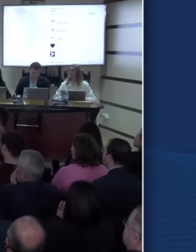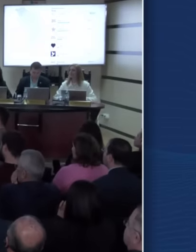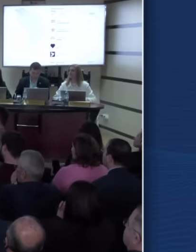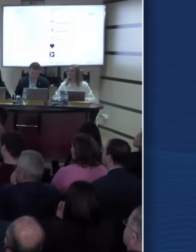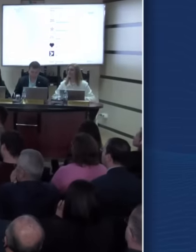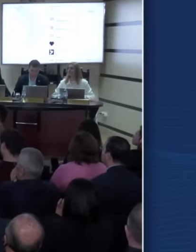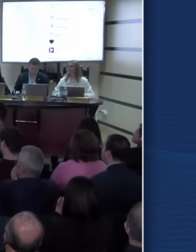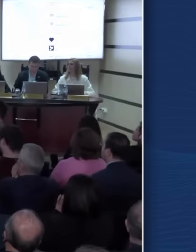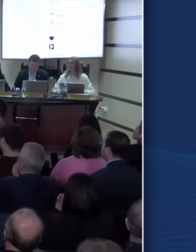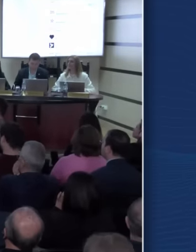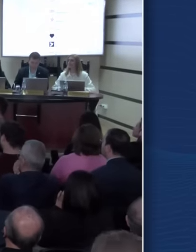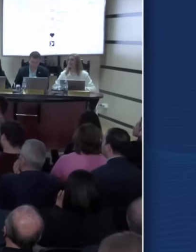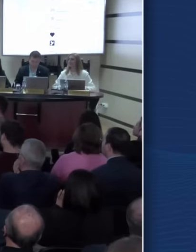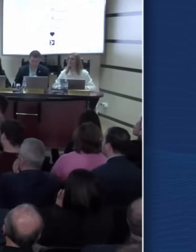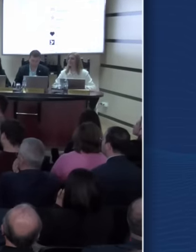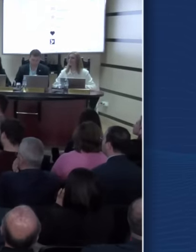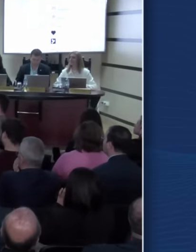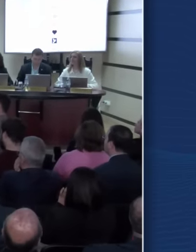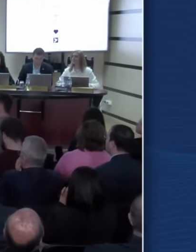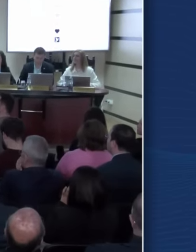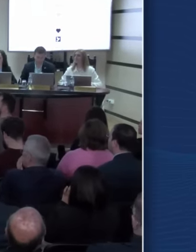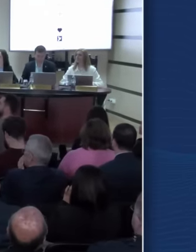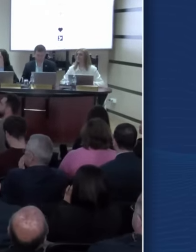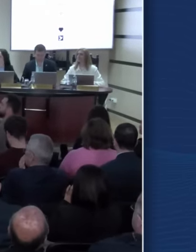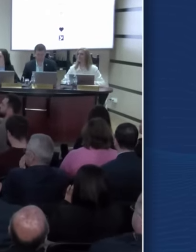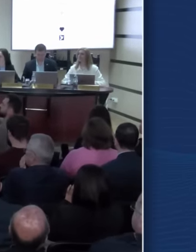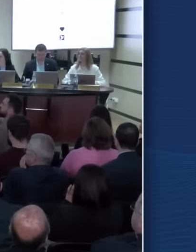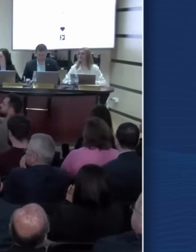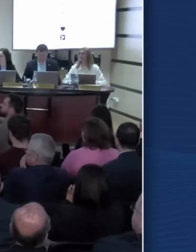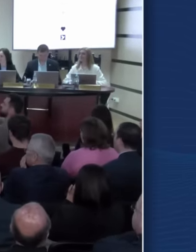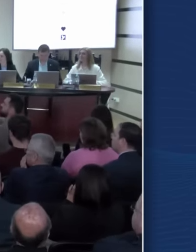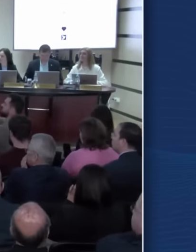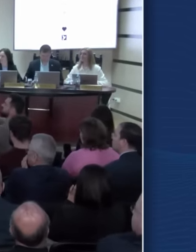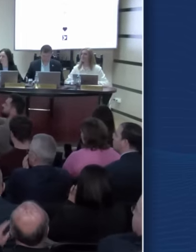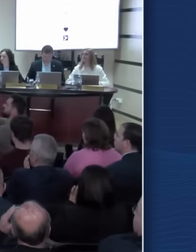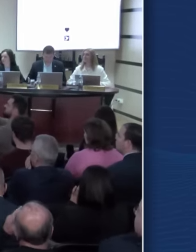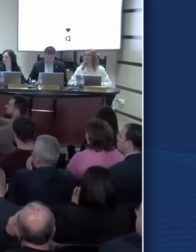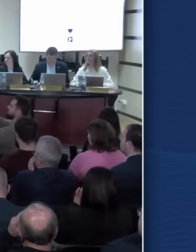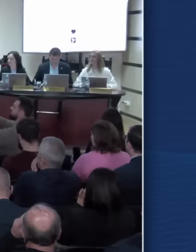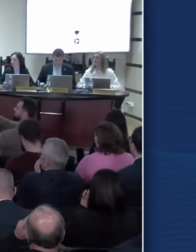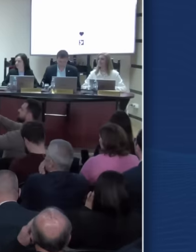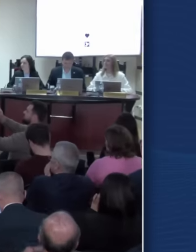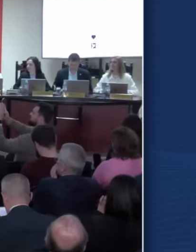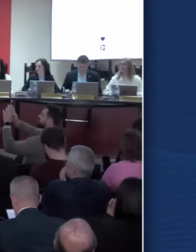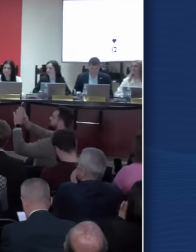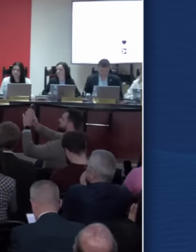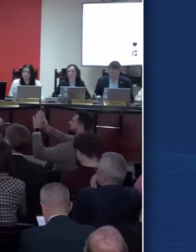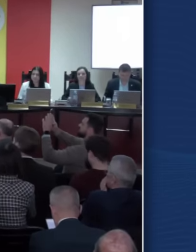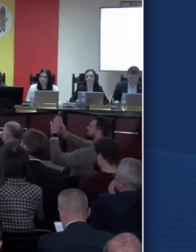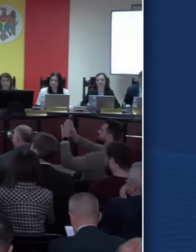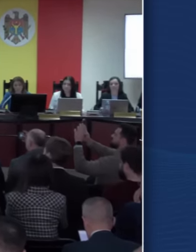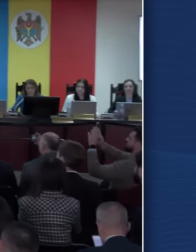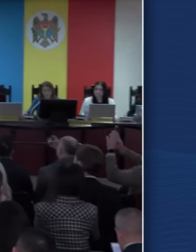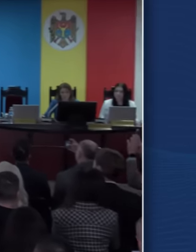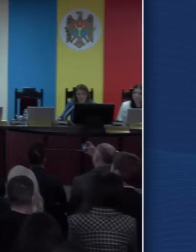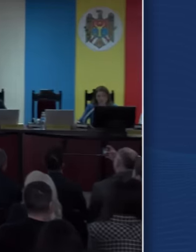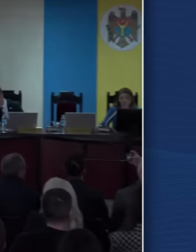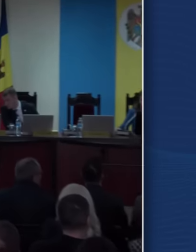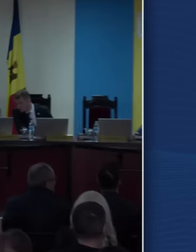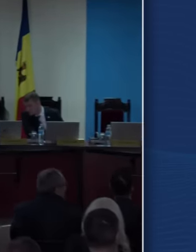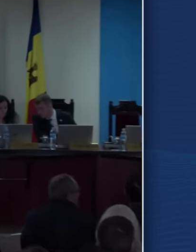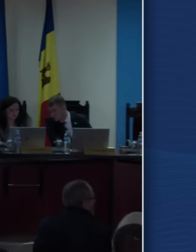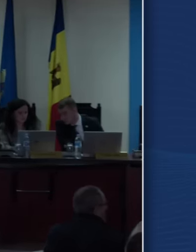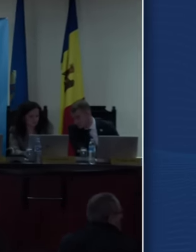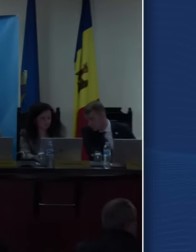vizează secții cu un număr mic de alegători care deja au procesat procesele